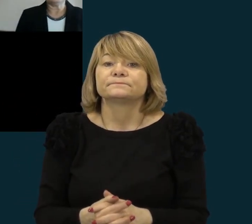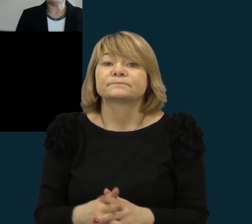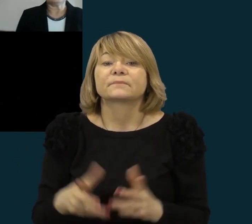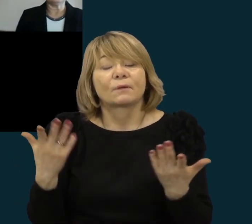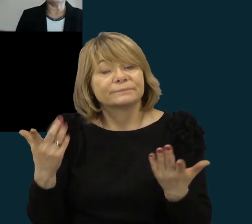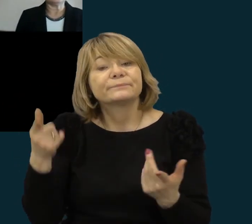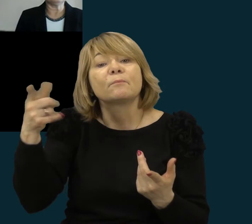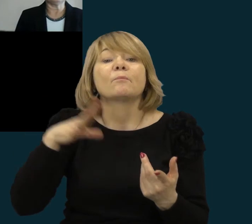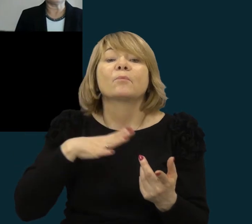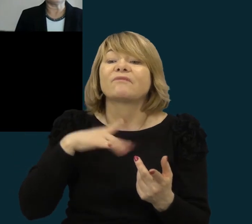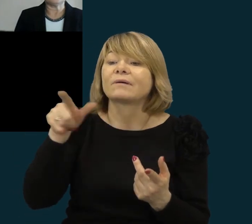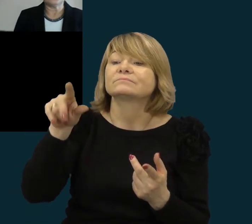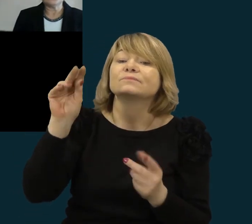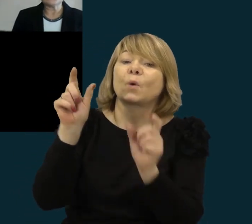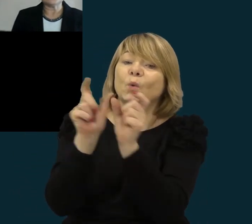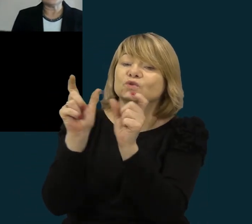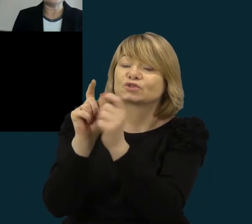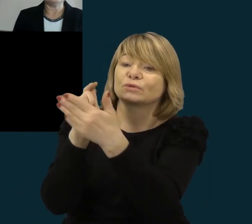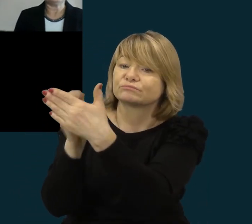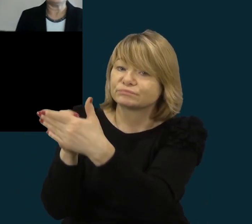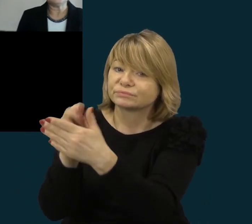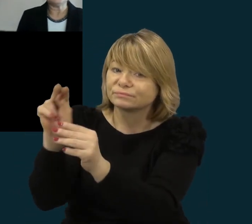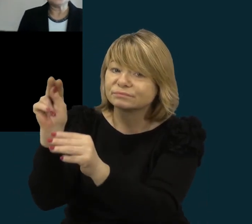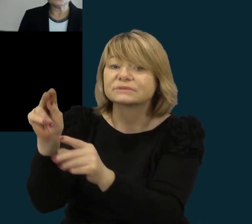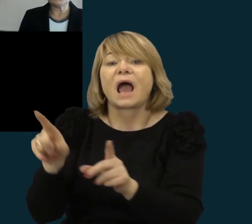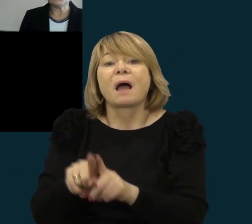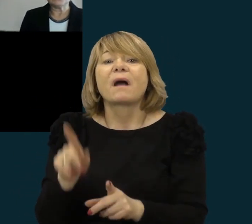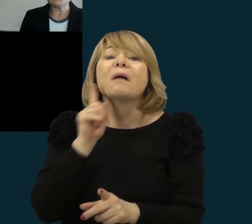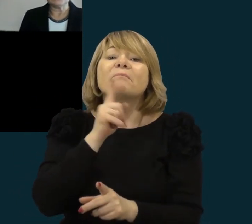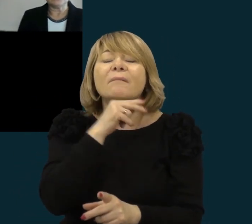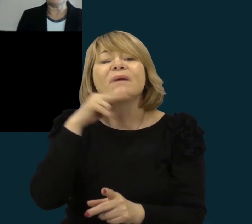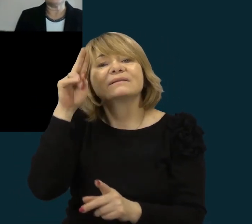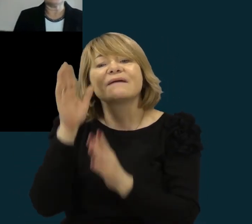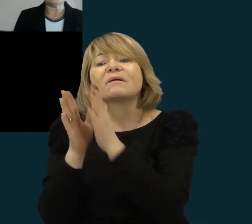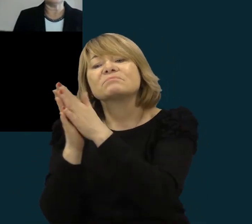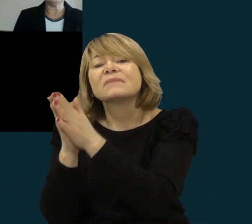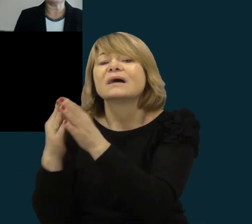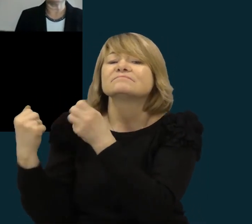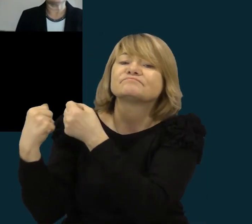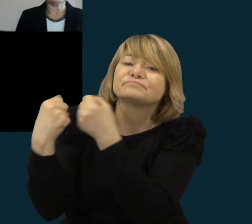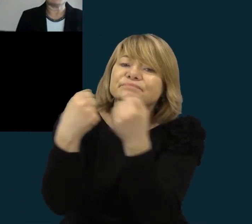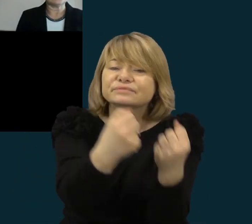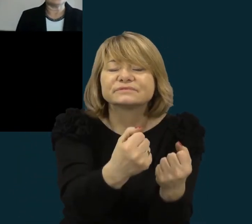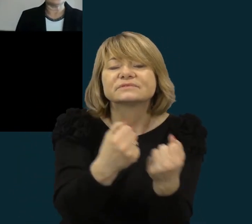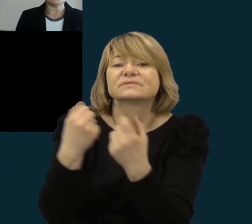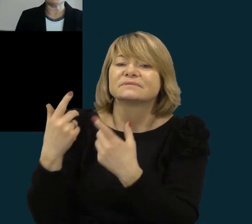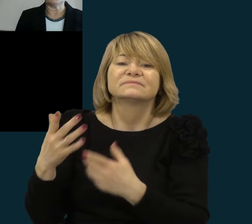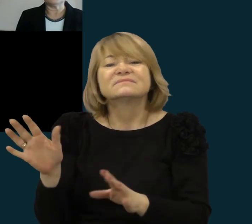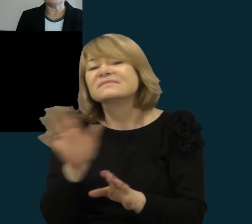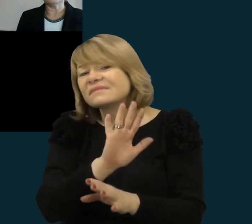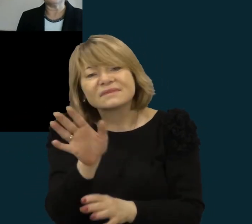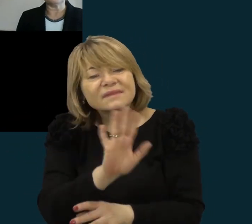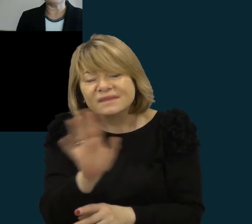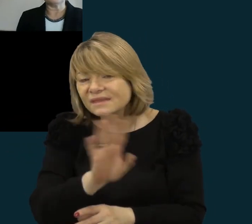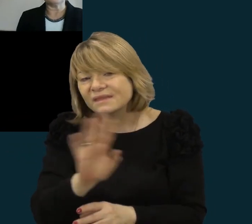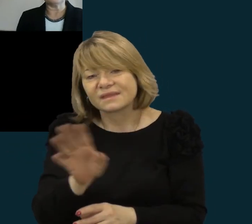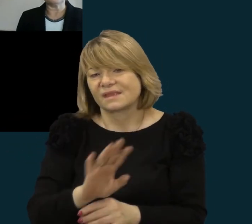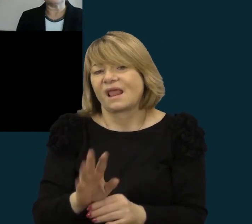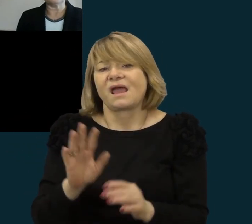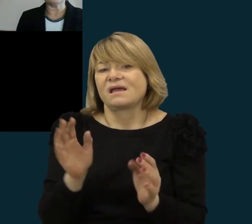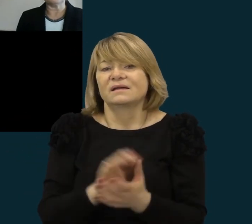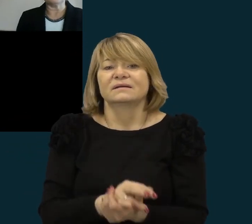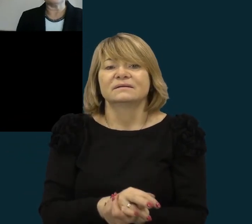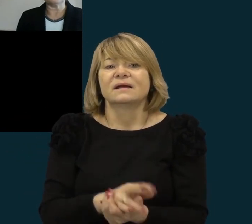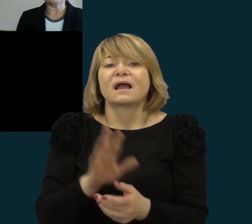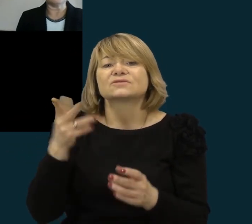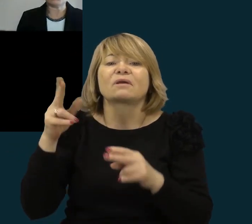tada jau jie buvo užduotis, kad jie neprašytų nei tėvelių niekino, kad ten, sakykim, su automobiliu prie vežtų ten kažkur